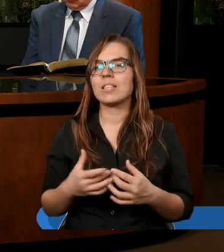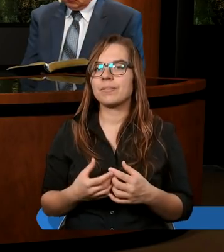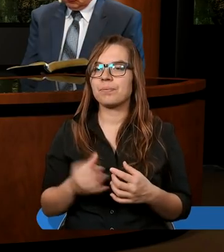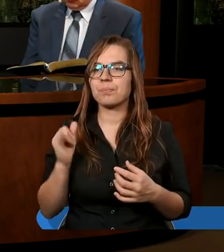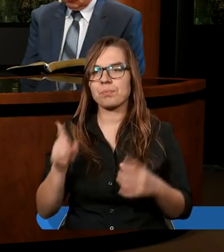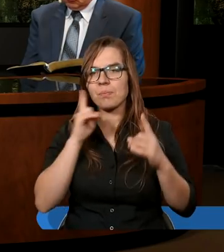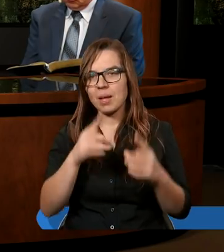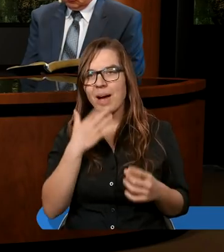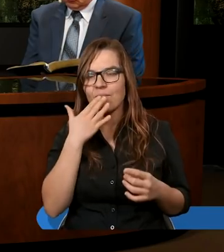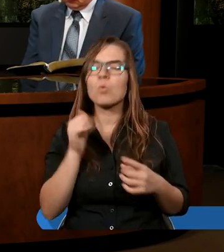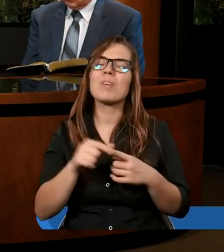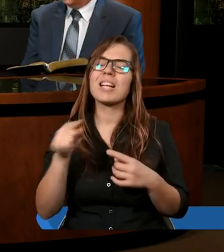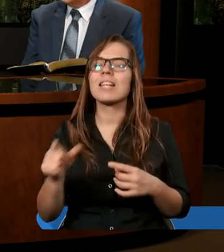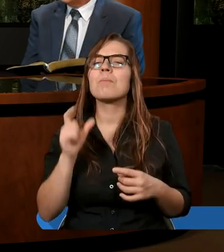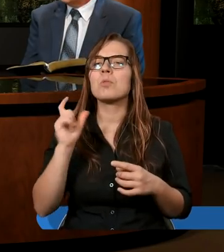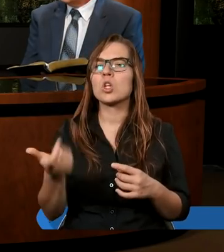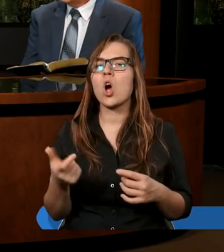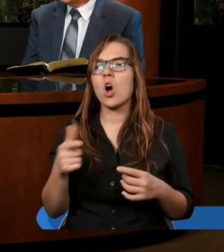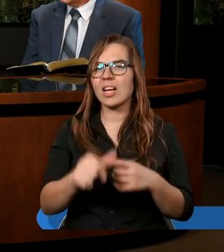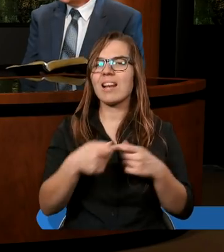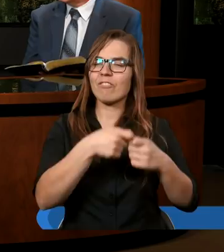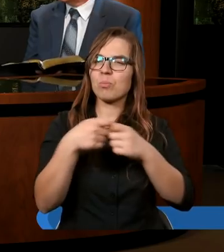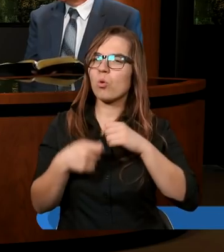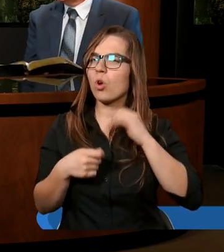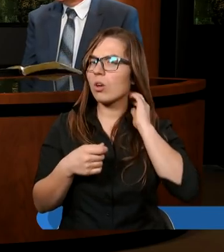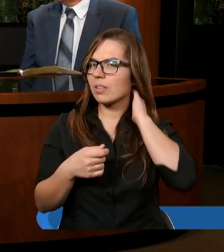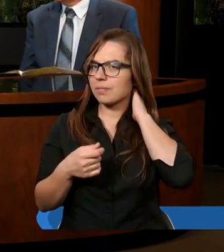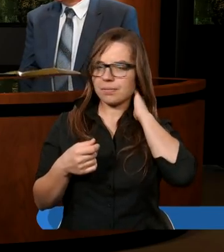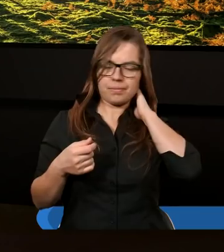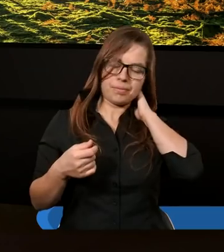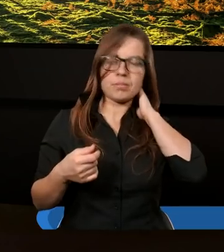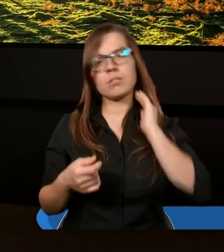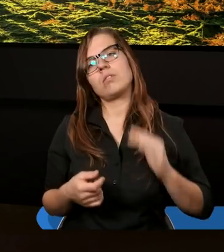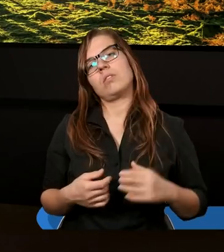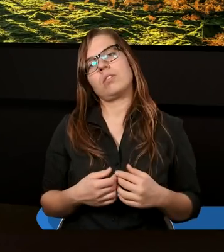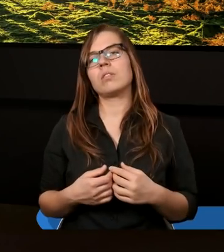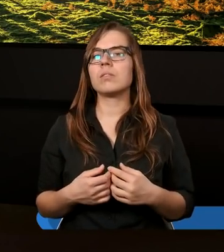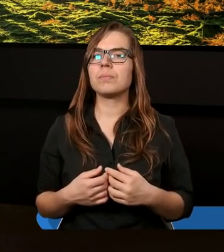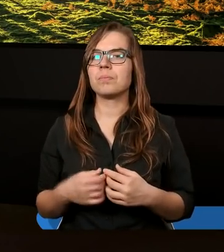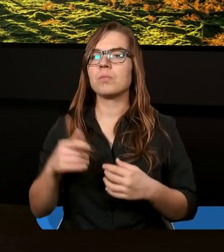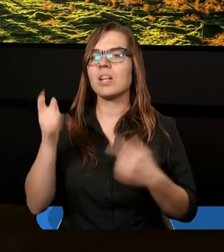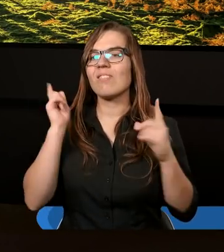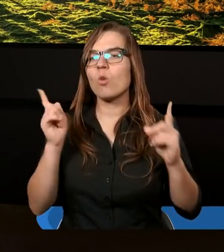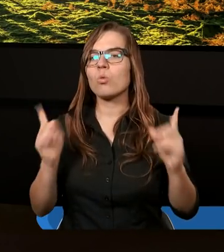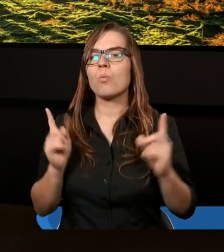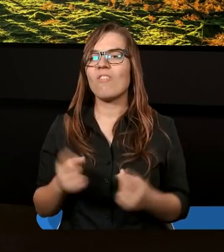prawdomówność jest tym, co obowiązuje w tej wspólnocie. Dziękuję. No i właśnie zwróćmy uwagę,